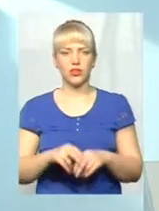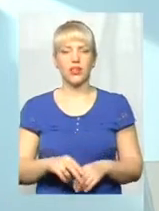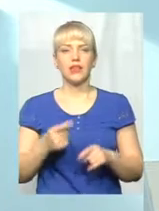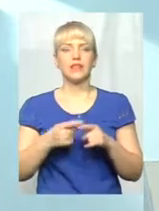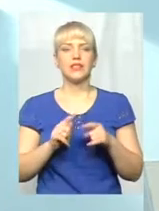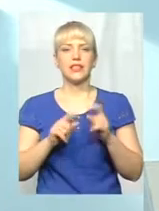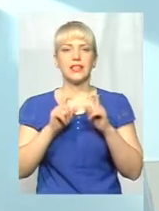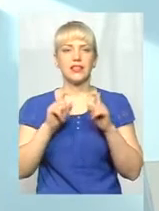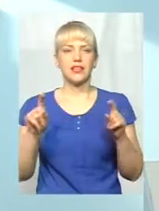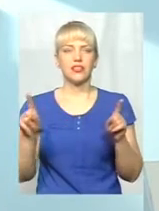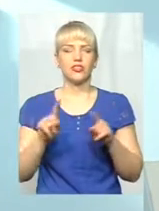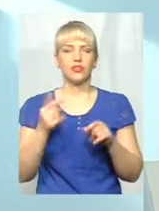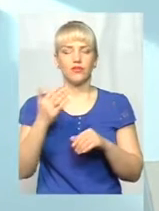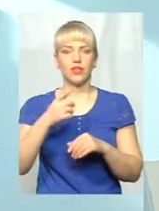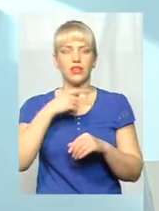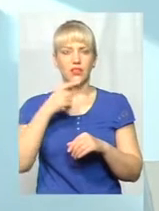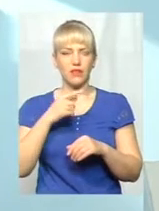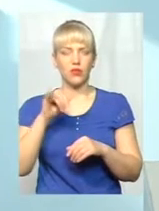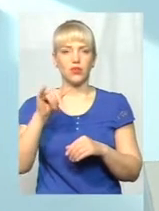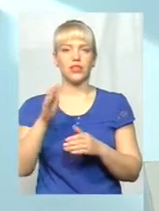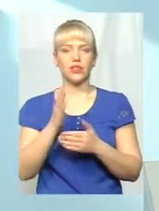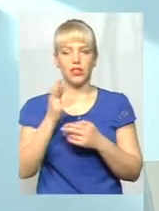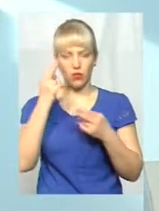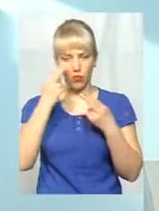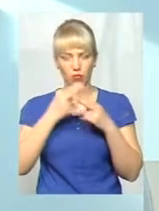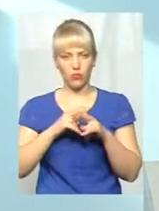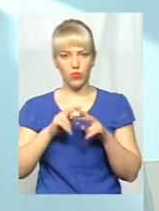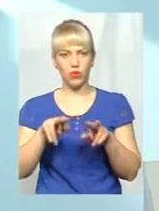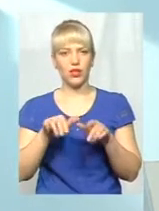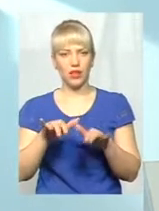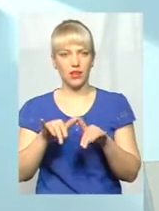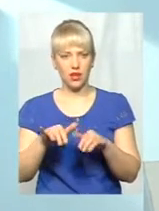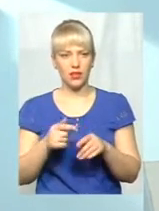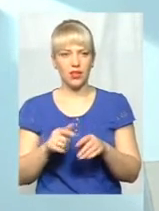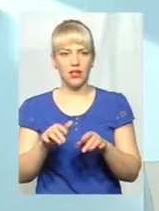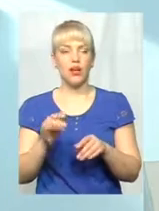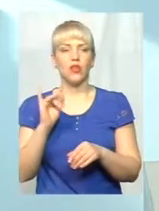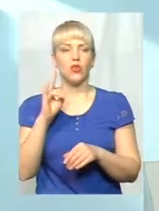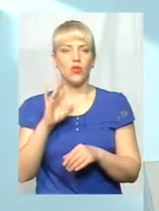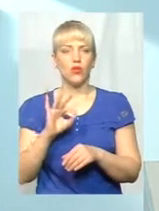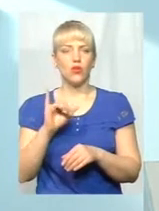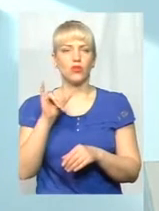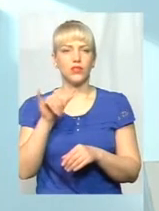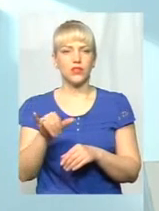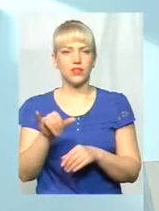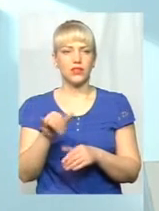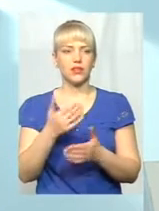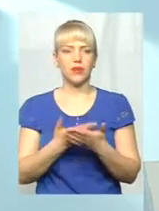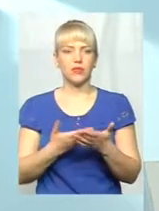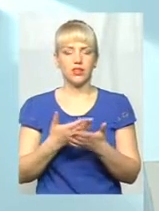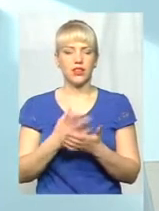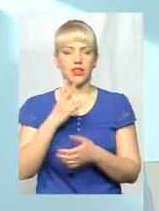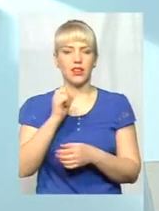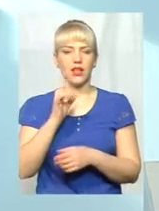закладах, що ви назвали, в них є комп'ютерна техніка, але просто, наприклад,